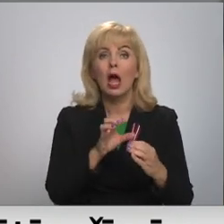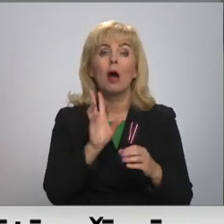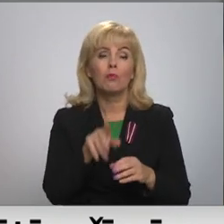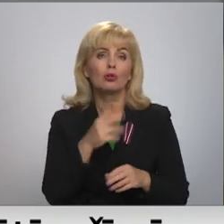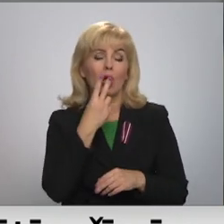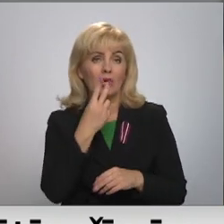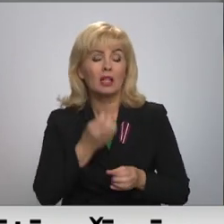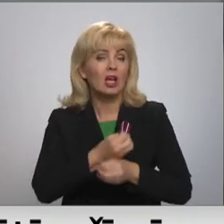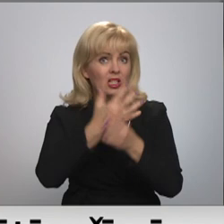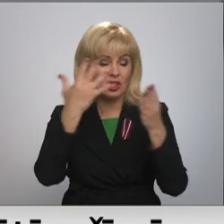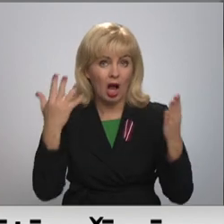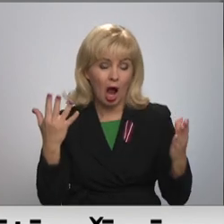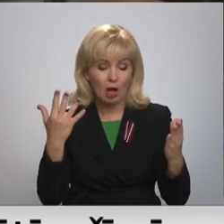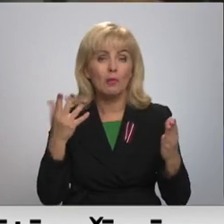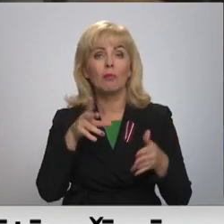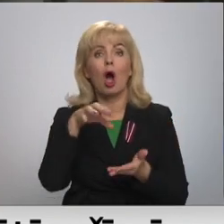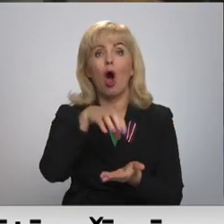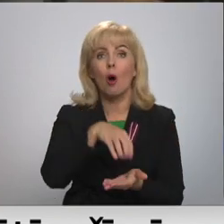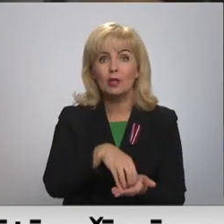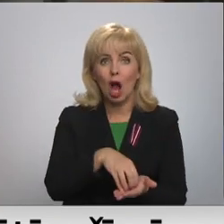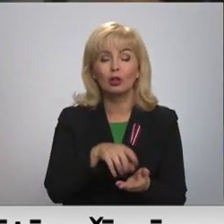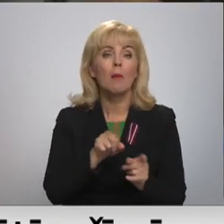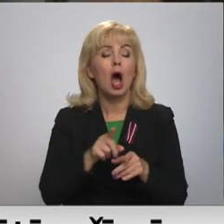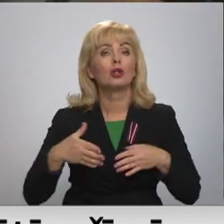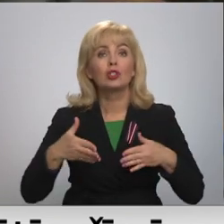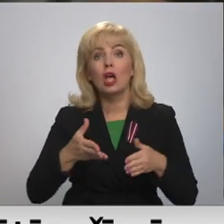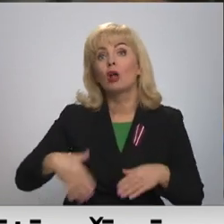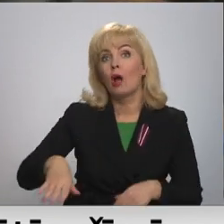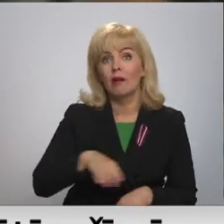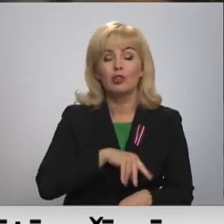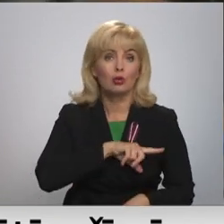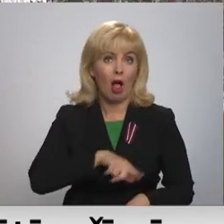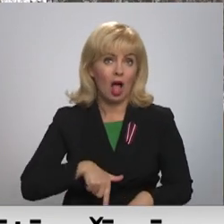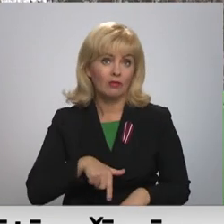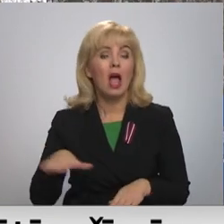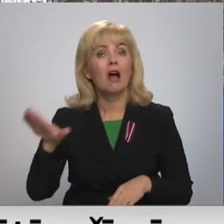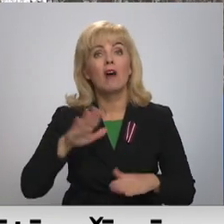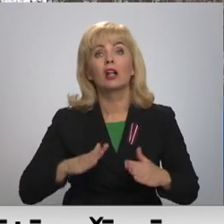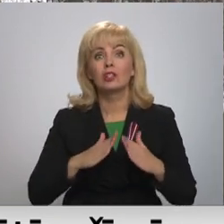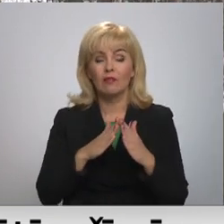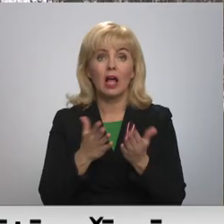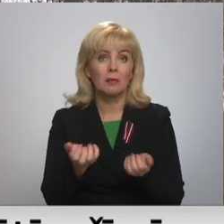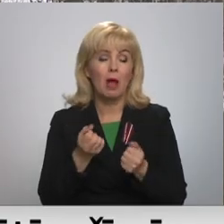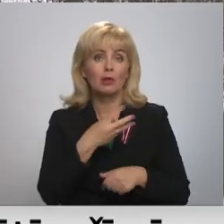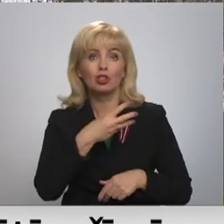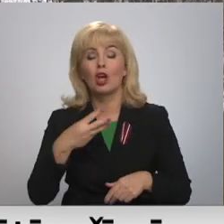pie izgaismotajiem vides objektiem, gan arī uz ceļiem visā Latvijā. Valstsvētkos pieņemti